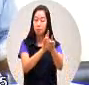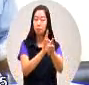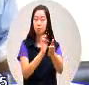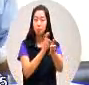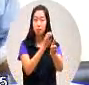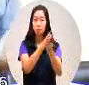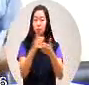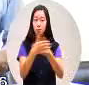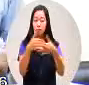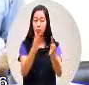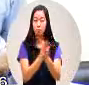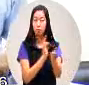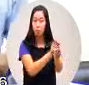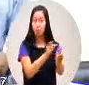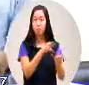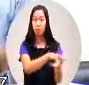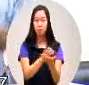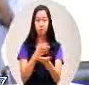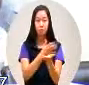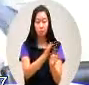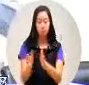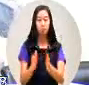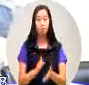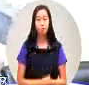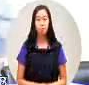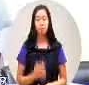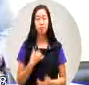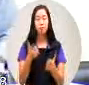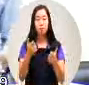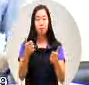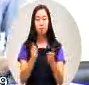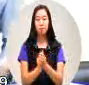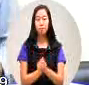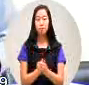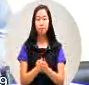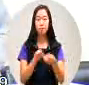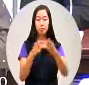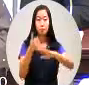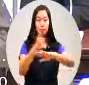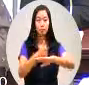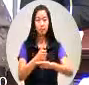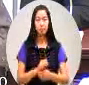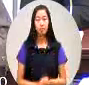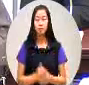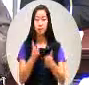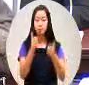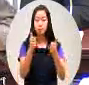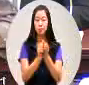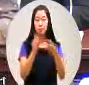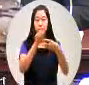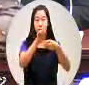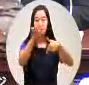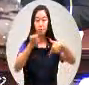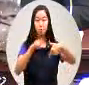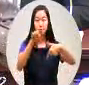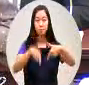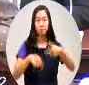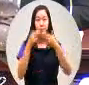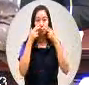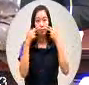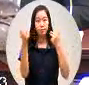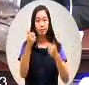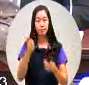交通部来处理市长请答复谢谢主席谢谢医师谭大议员